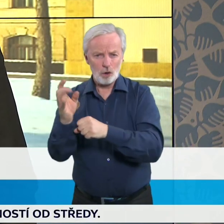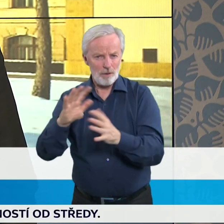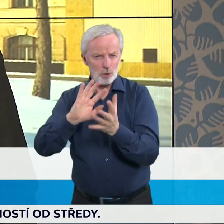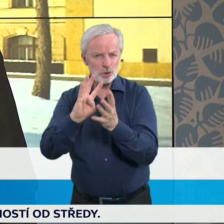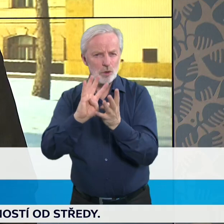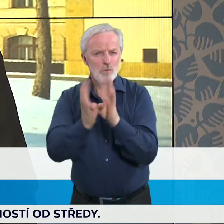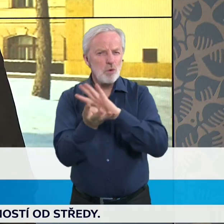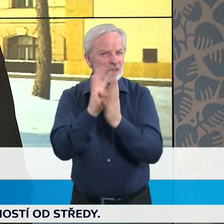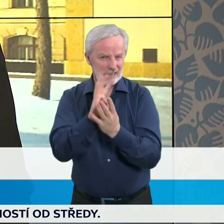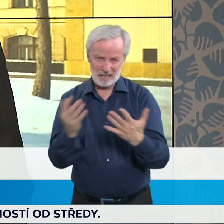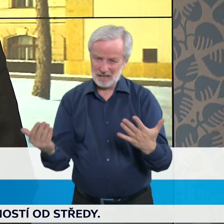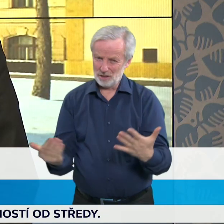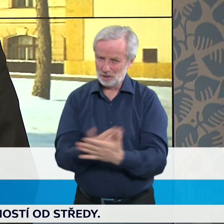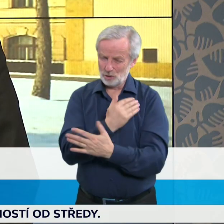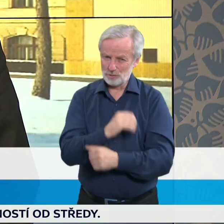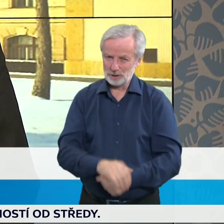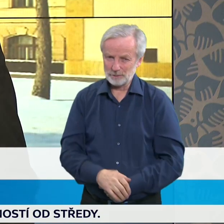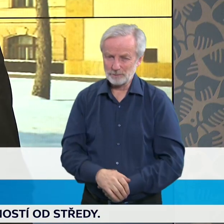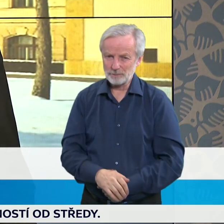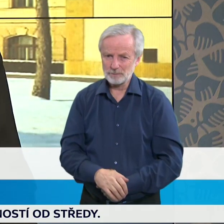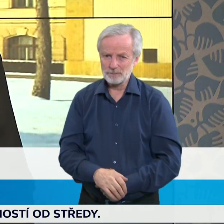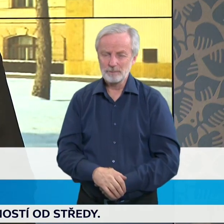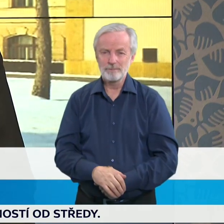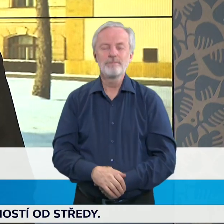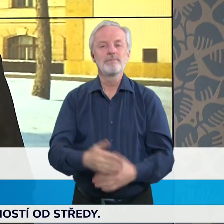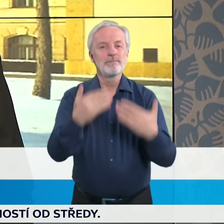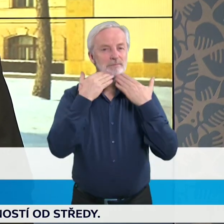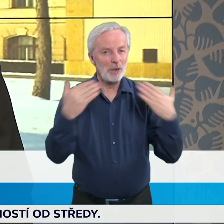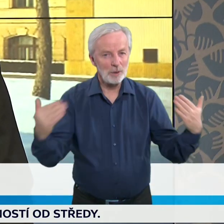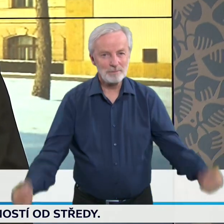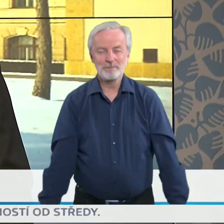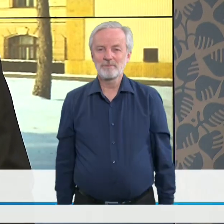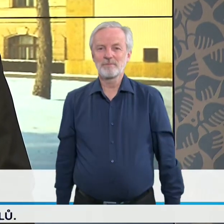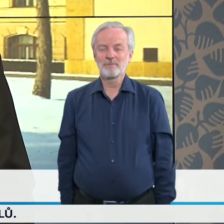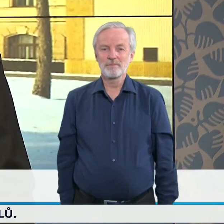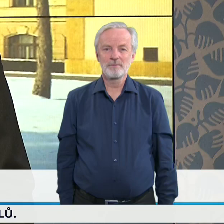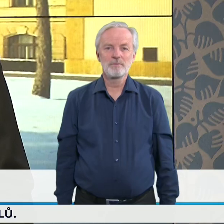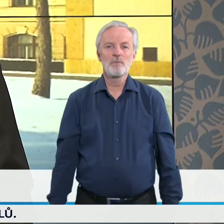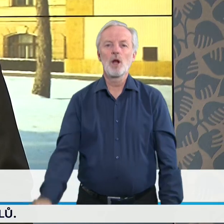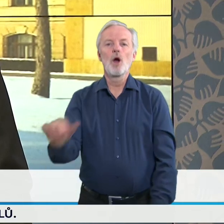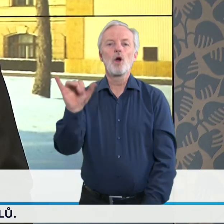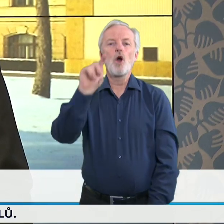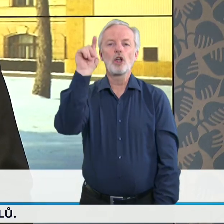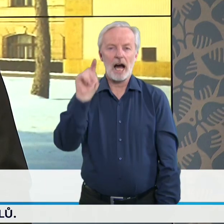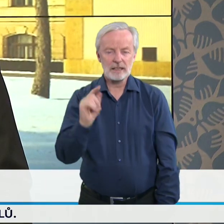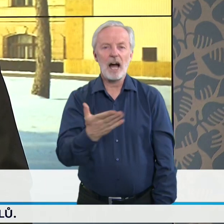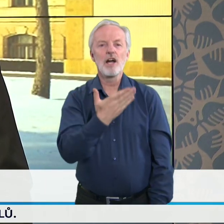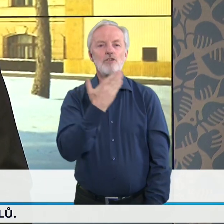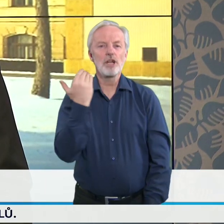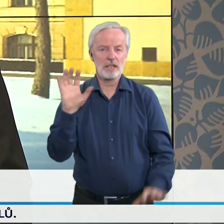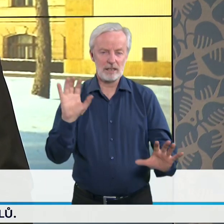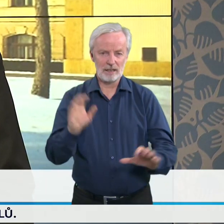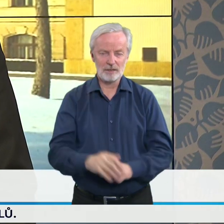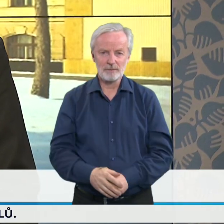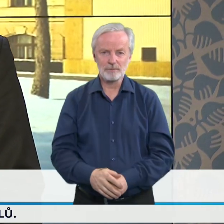přijmout takováto opatření pro cestování. Děkuji. Děkuji. Dotazy Česká televize, prosím. Nikolá Reindlová, Česká